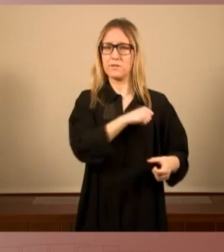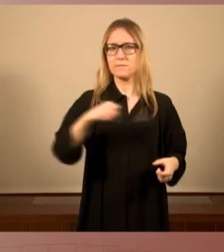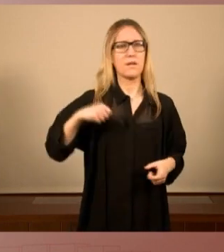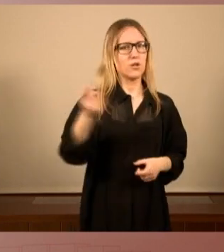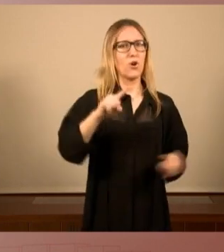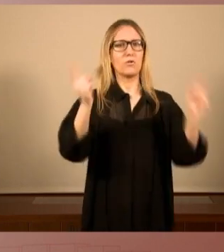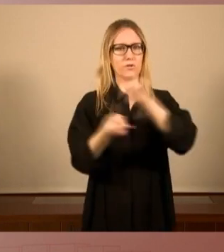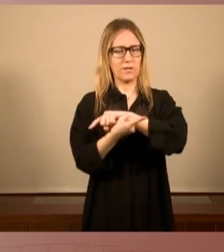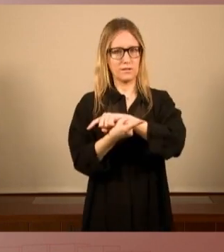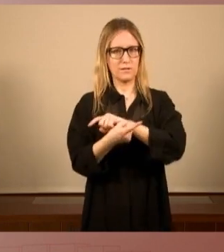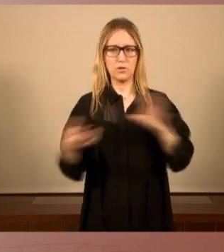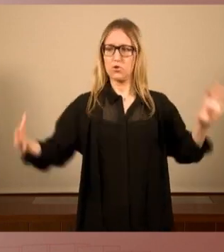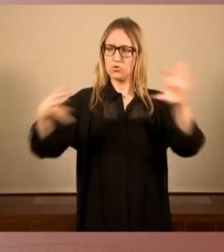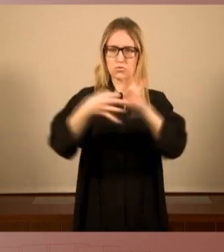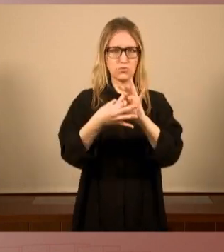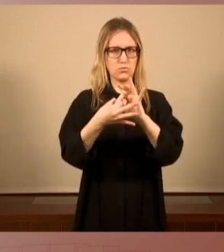és un front comú